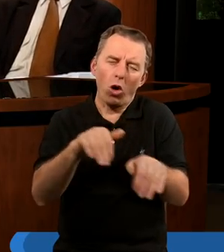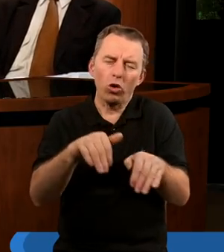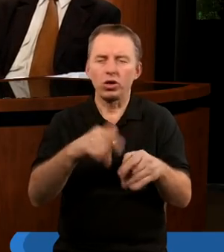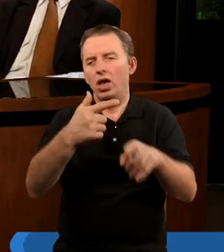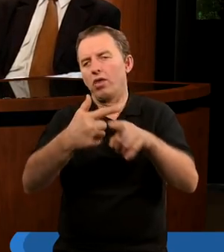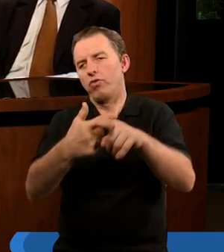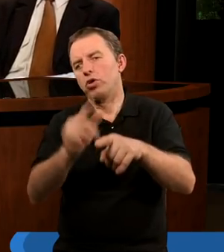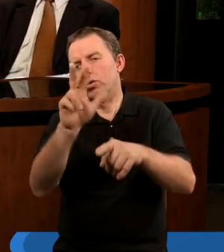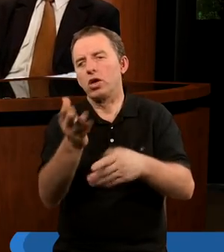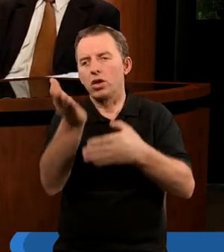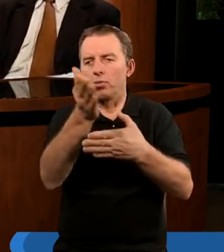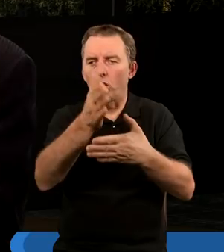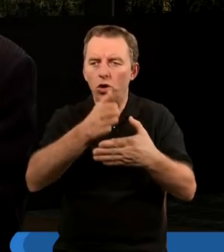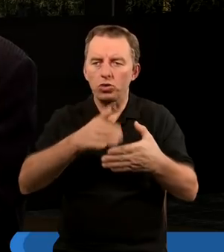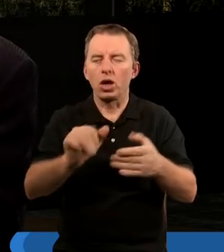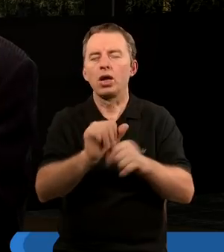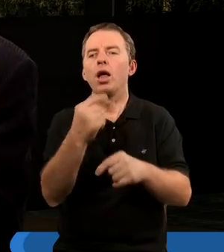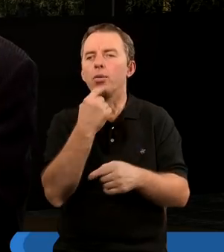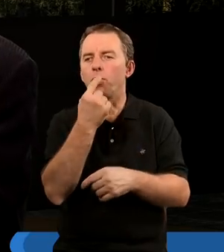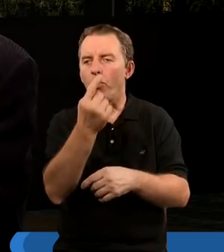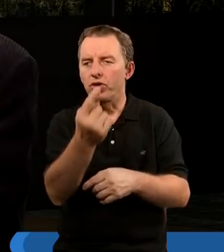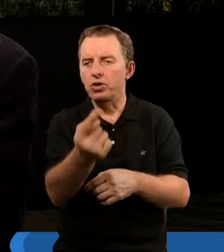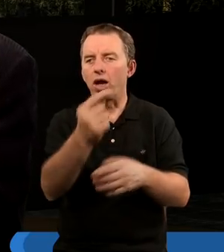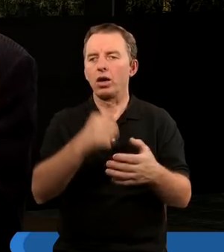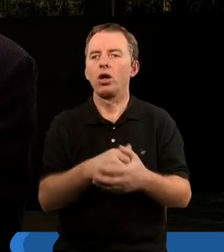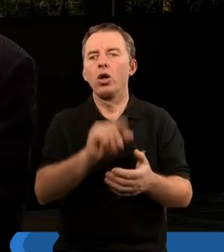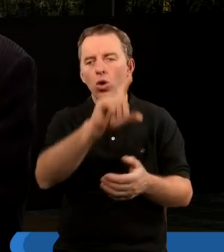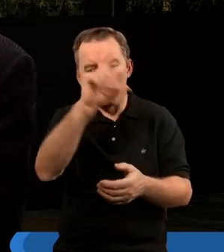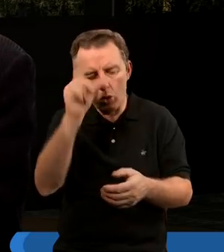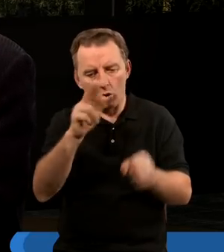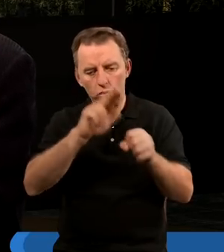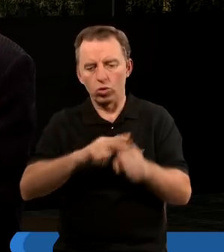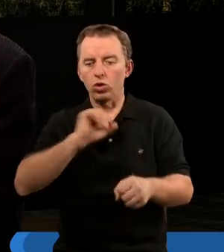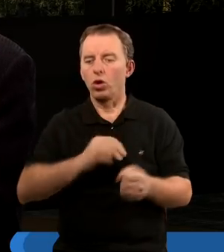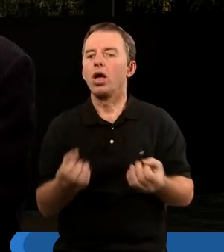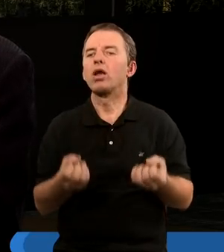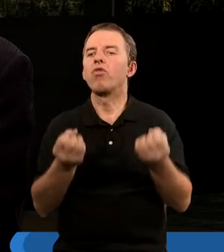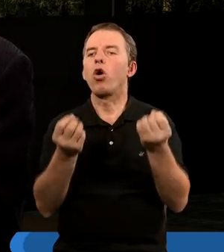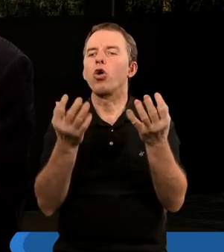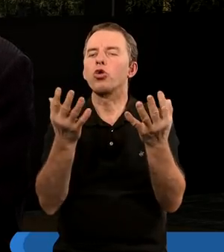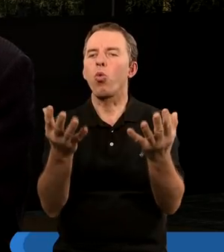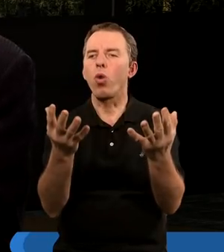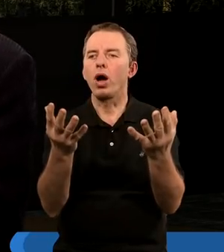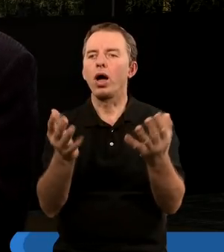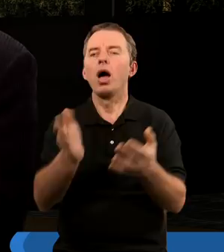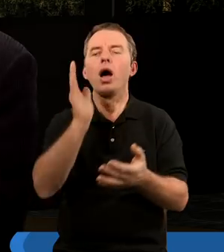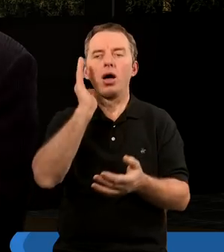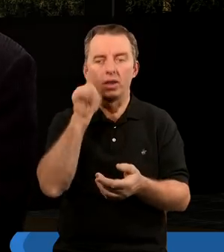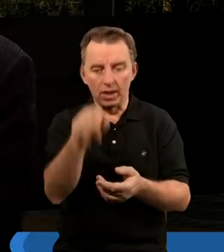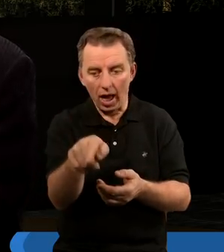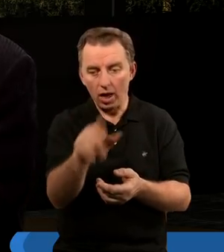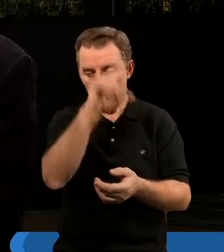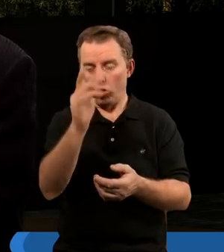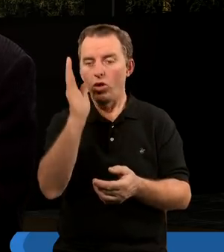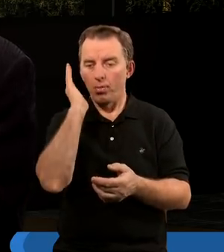rozdziale, jest powiedziane, lud, który sobie stworzyłem, ten będzie